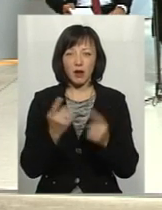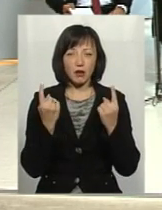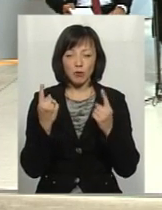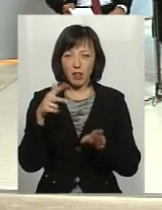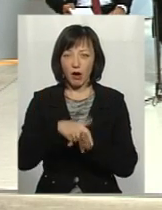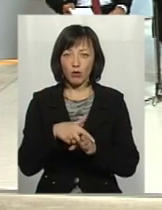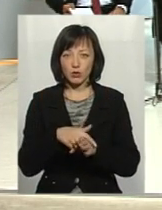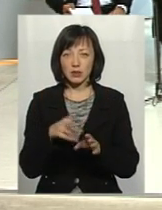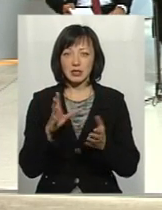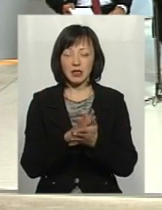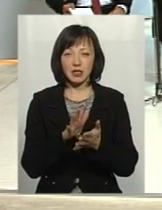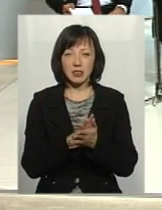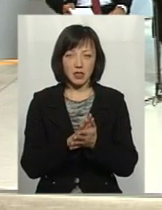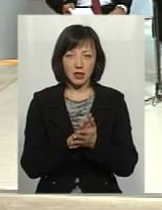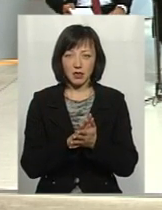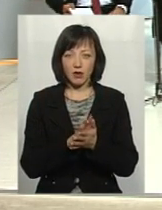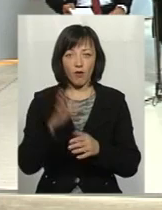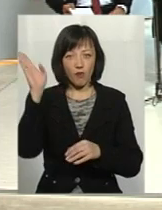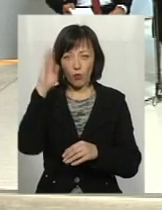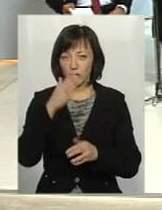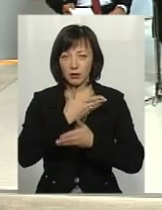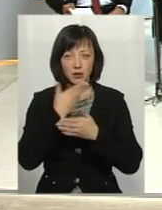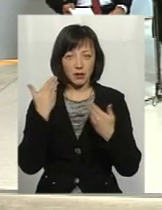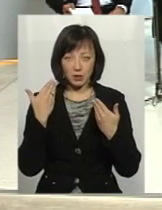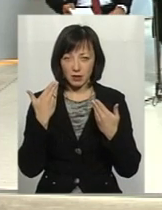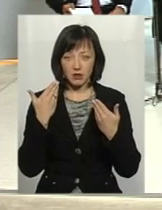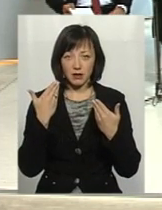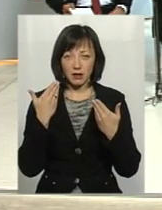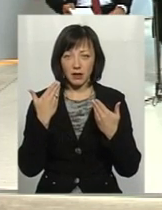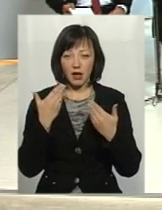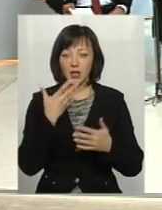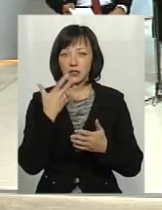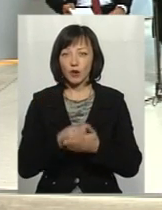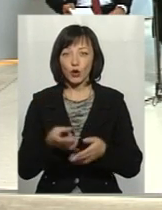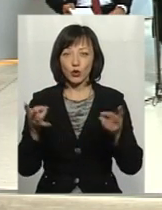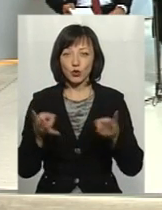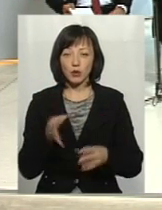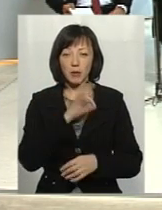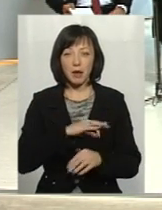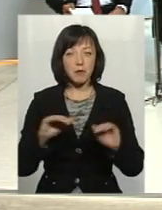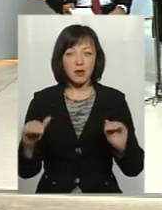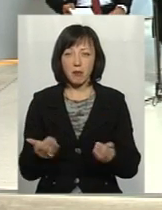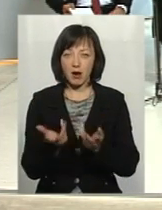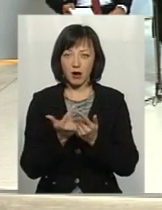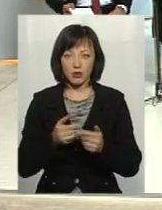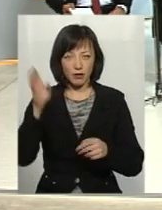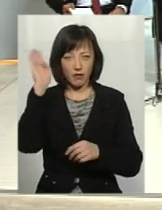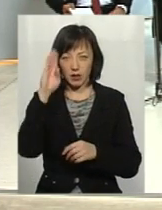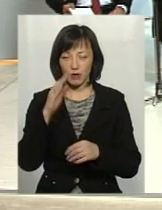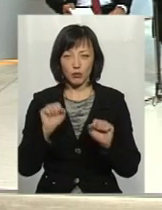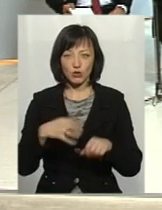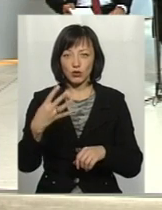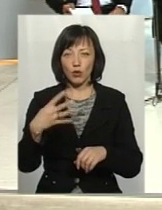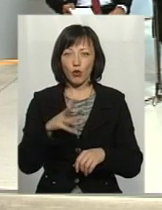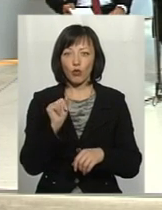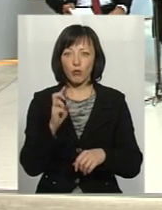загрізнення вод не несет, поскольку для своїх нужд потребляється минимальне количество воды, може бути 40